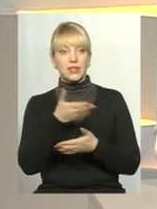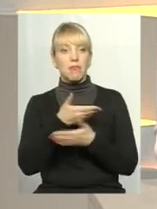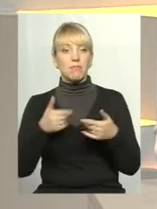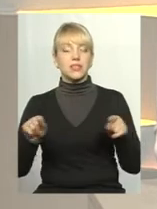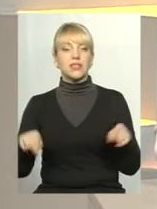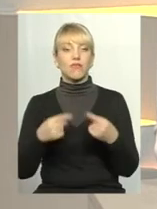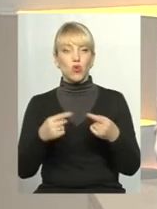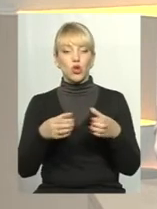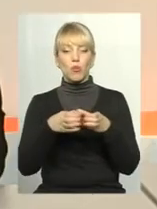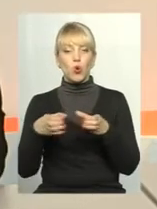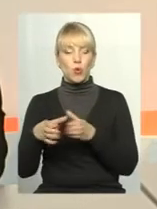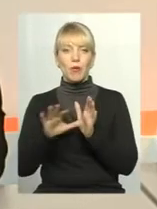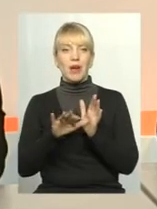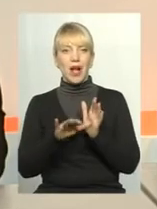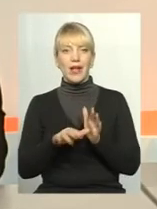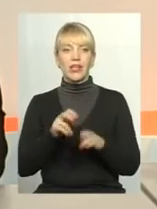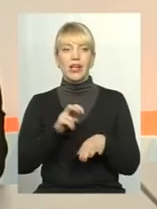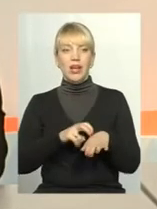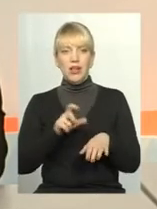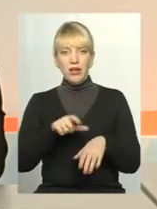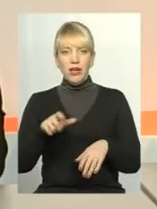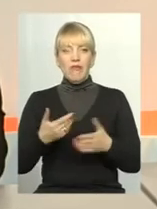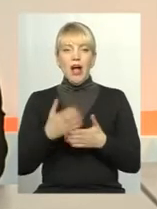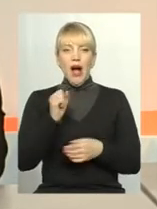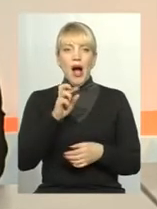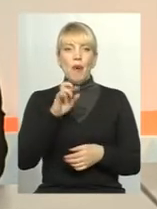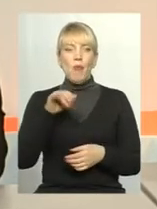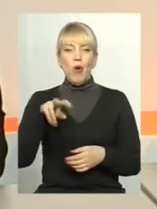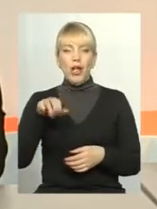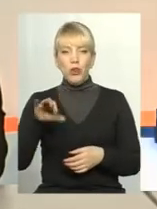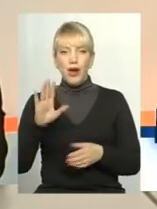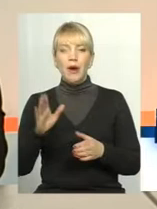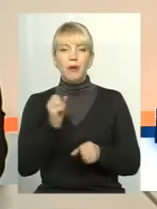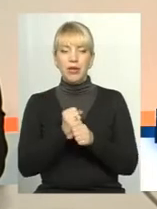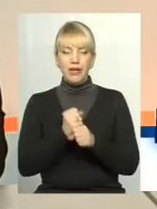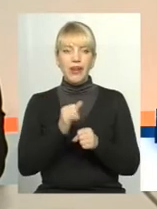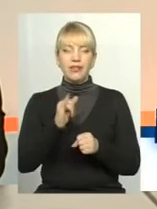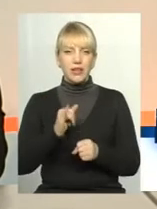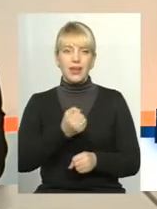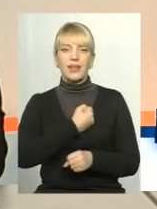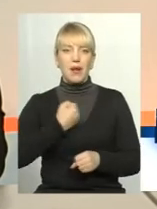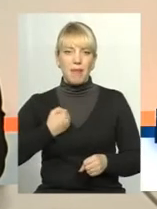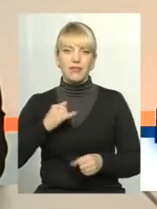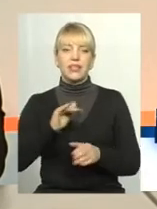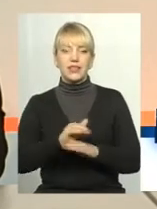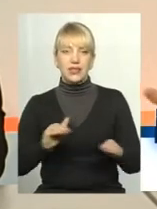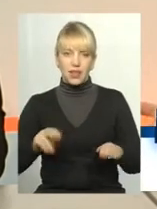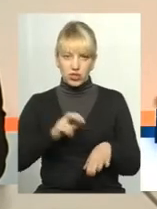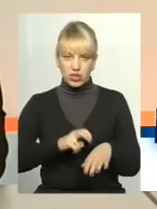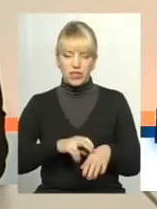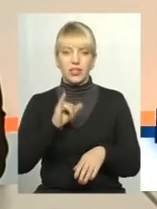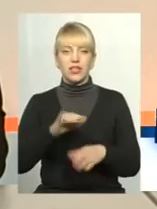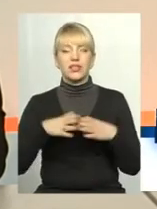групи, бригади лікарів. От в амбулаторії буде працювати і терапевт, буде працювати і педіатр, буде працювати і сімейний лікар.